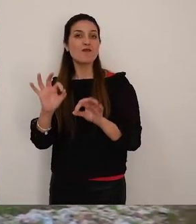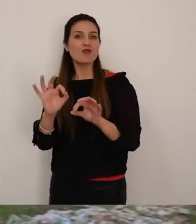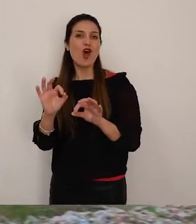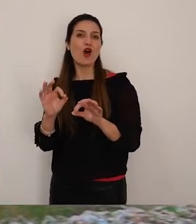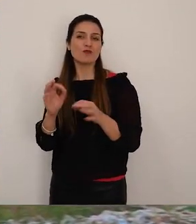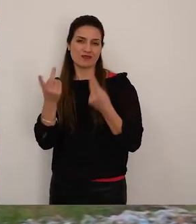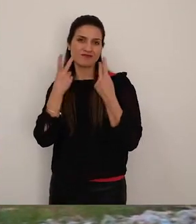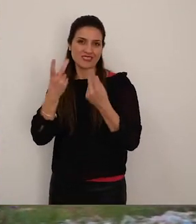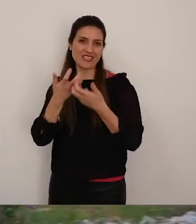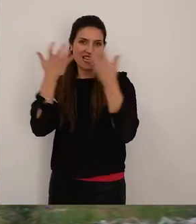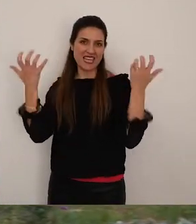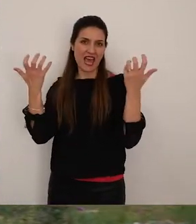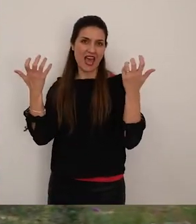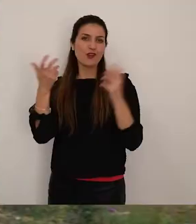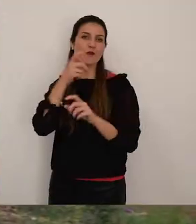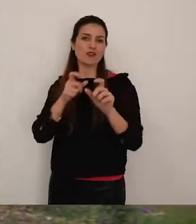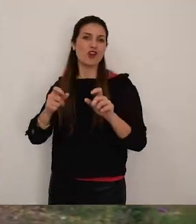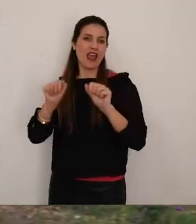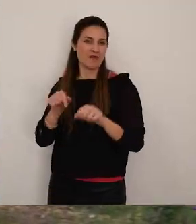quel che oggi ne rimane all